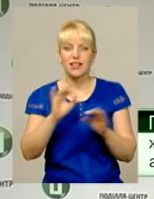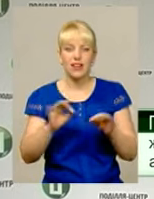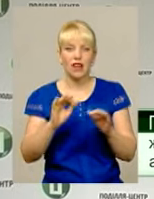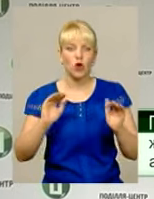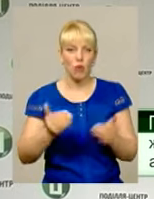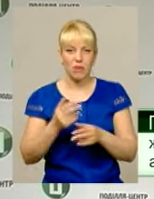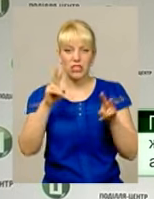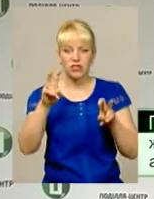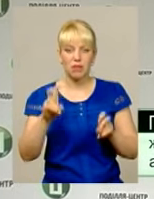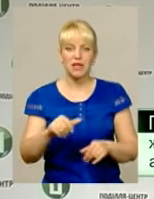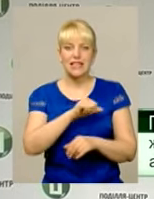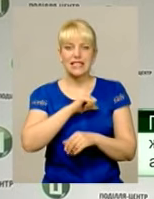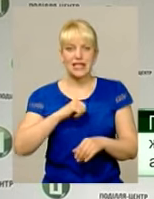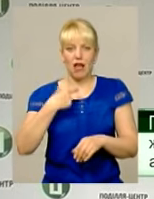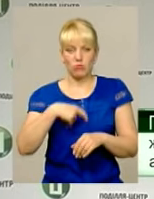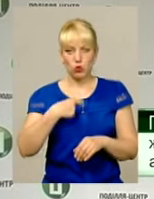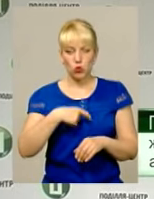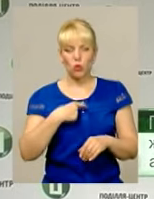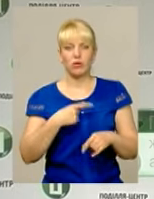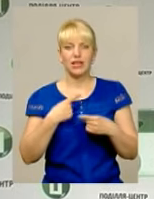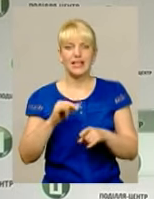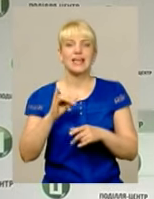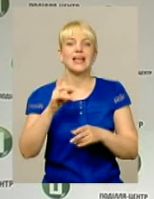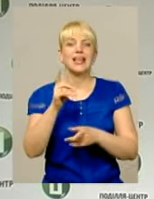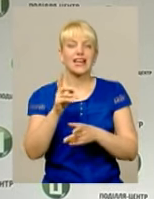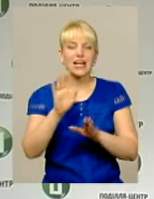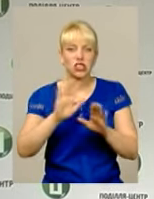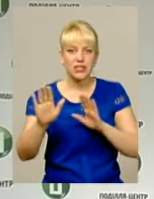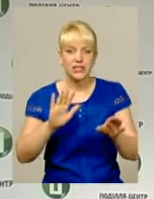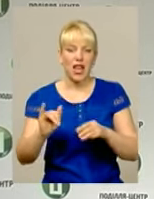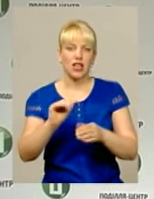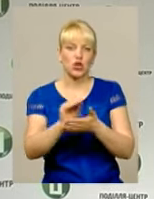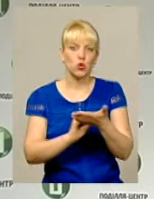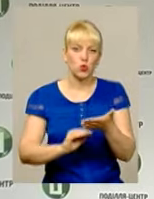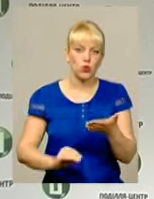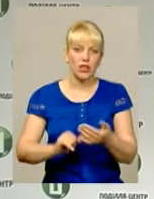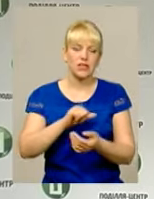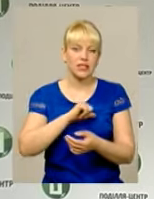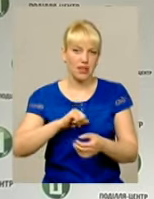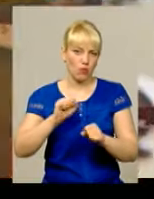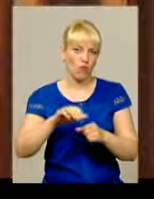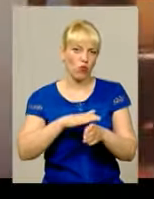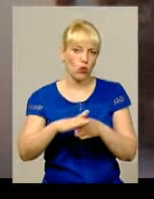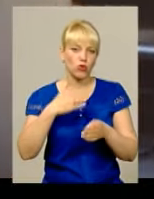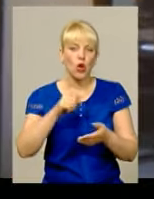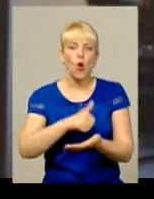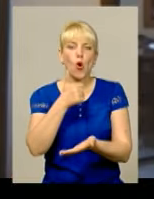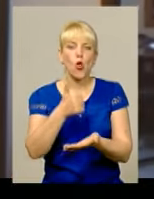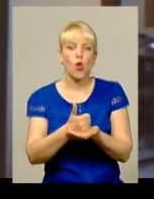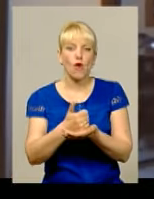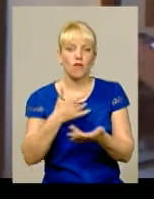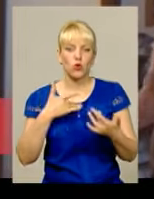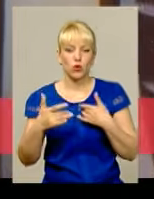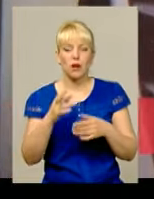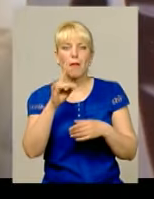собі режисери, ви самі собі сценаристи і навіть можете бути виконавцями головної ролі При створенні роликів